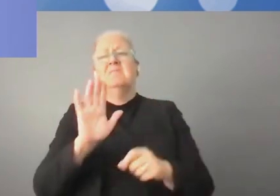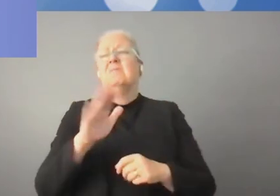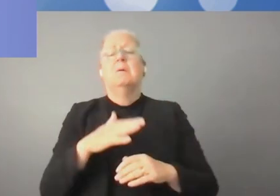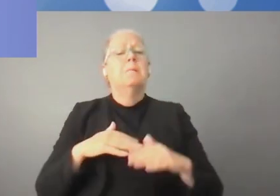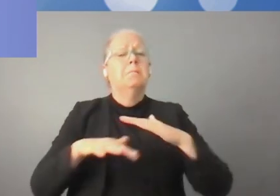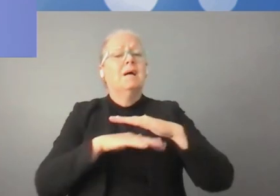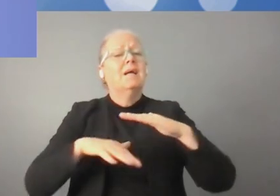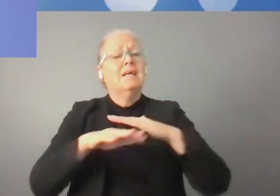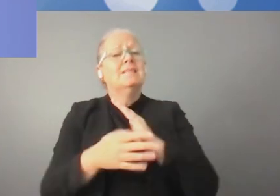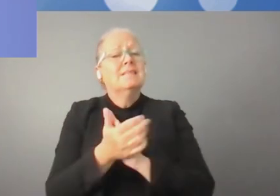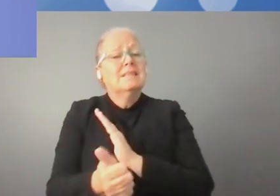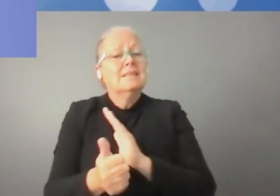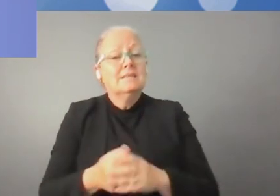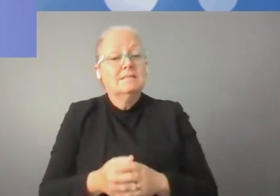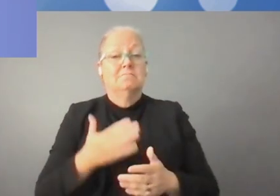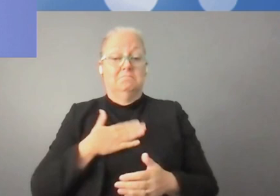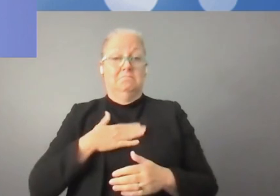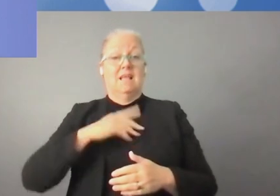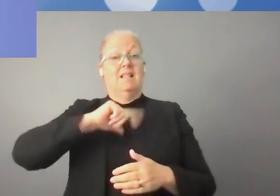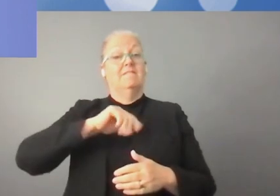Chose suivante, c'est le capital humain.